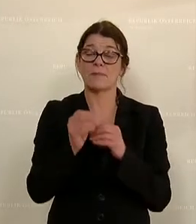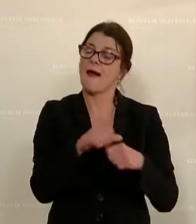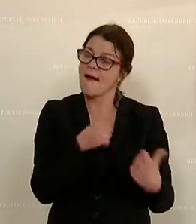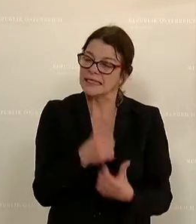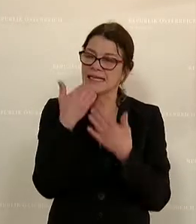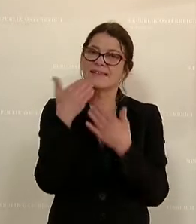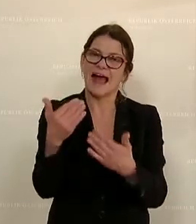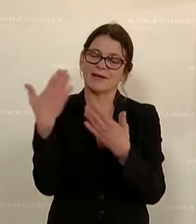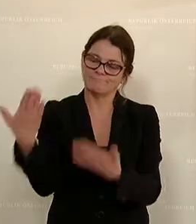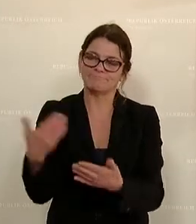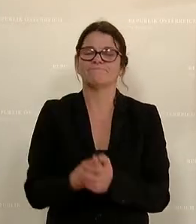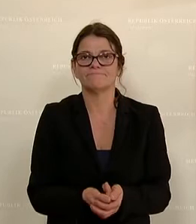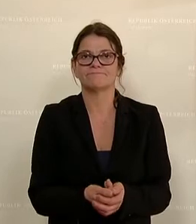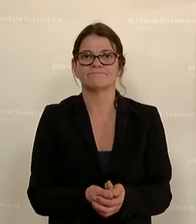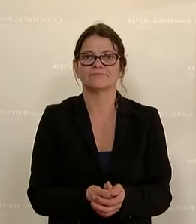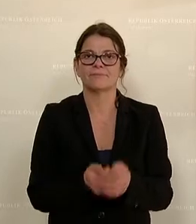Dank dafür.